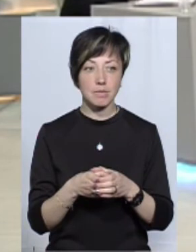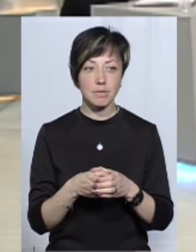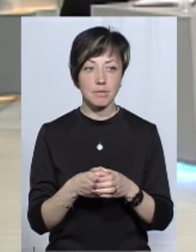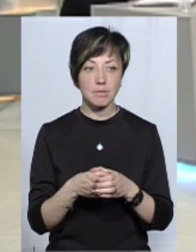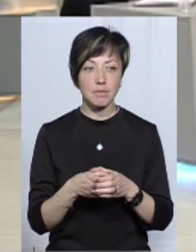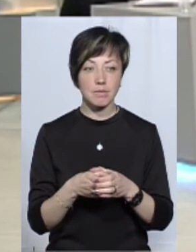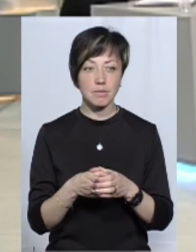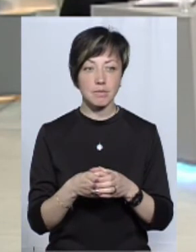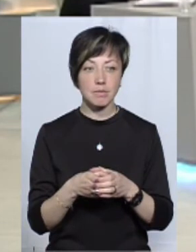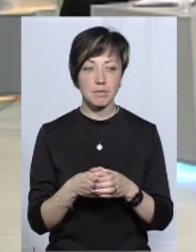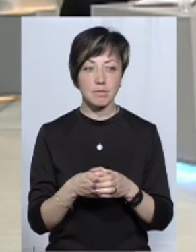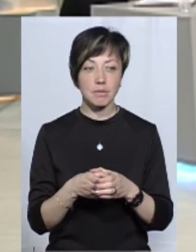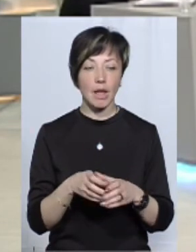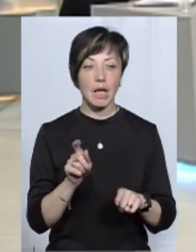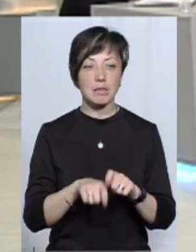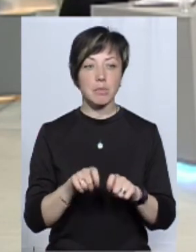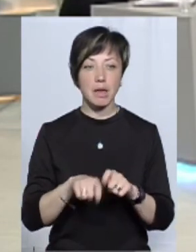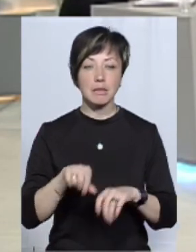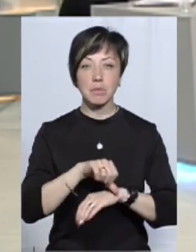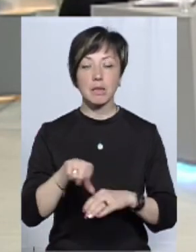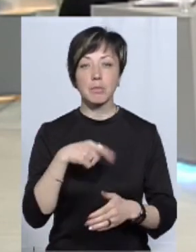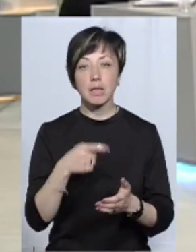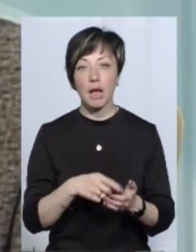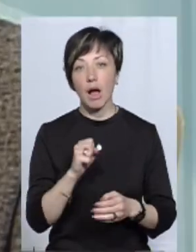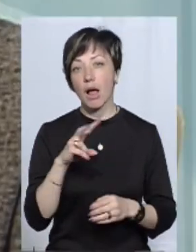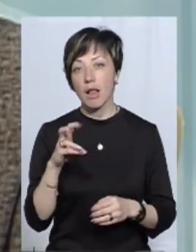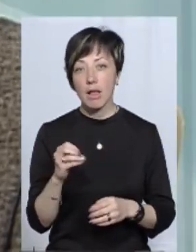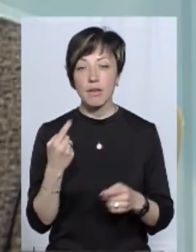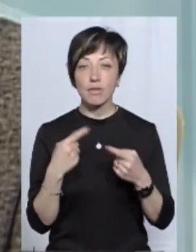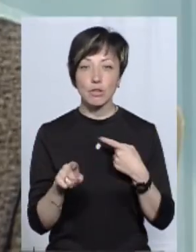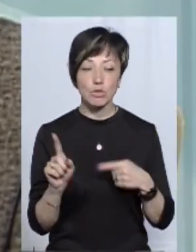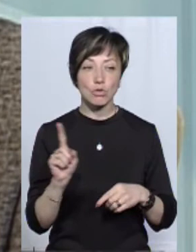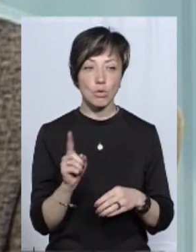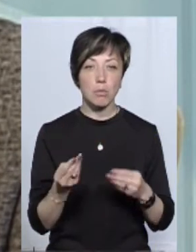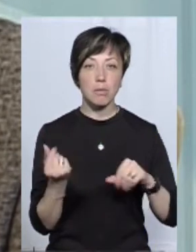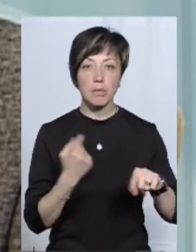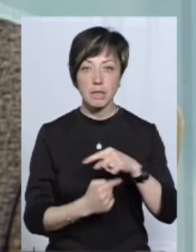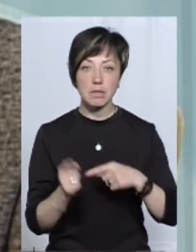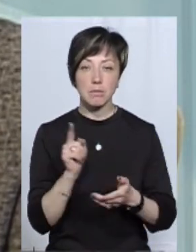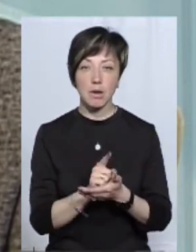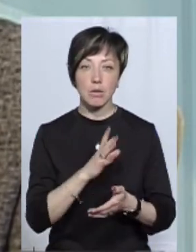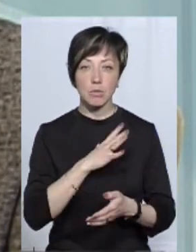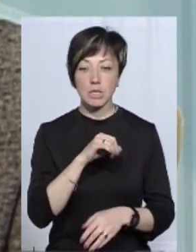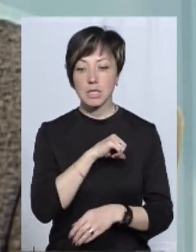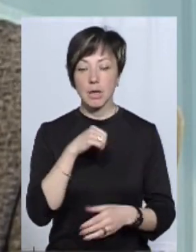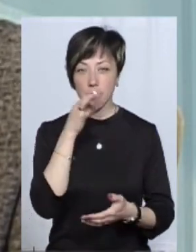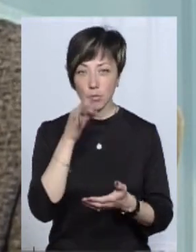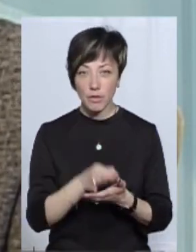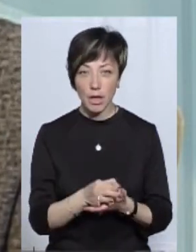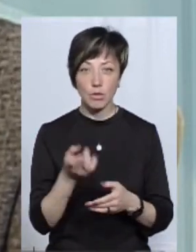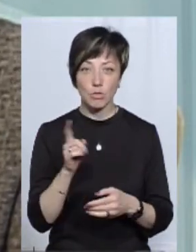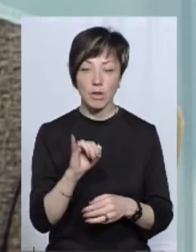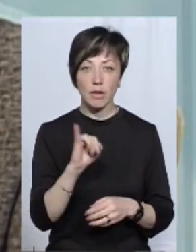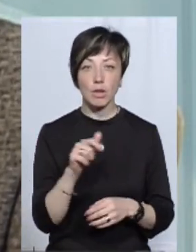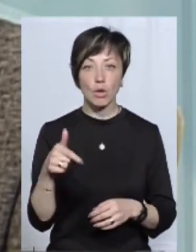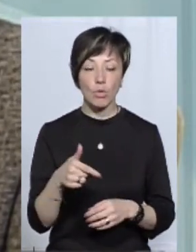стільки в Україні. Так, експерт з митних питань. Але питання не в тім. Питання в тім, що бізнес має бути сам відповідальний. І тому